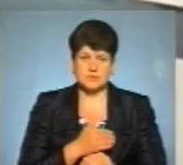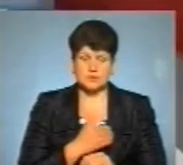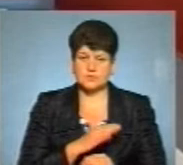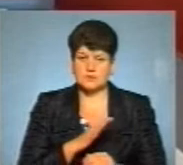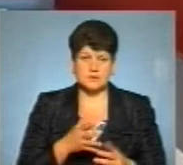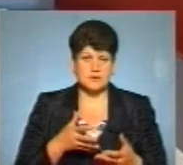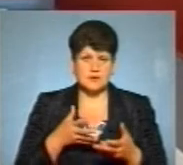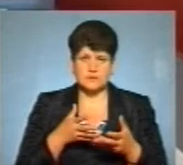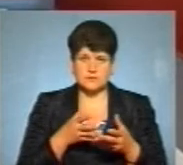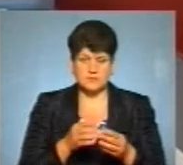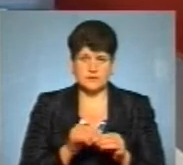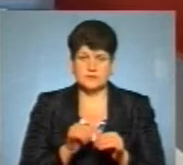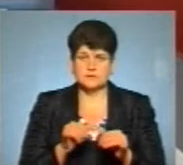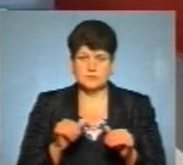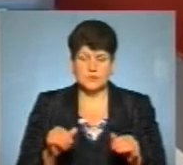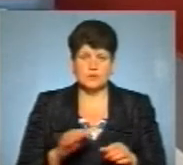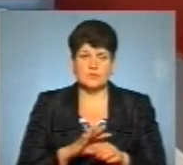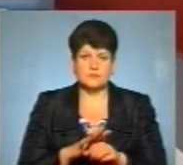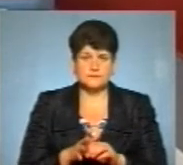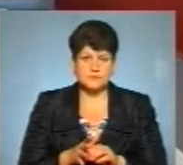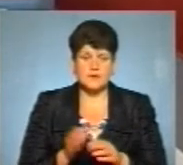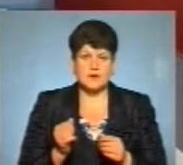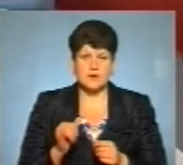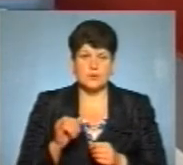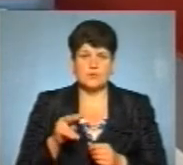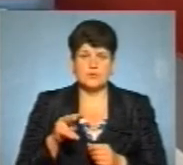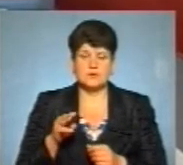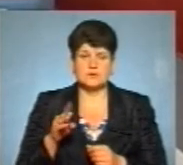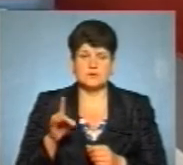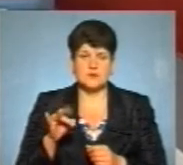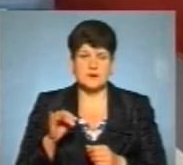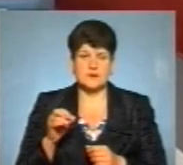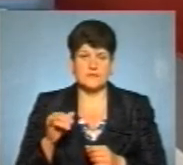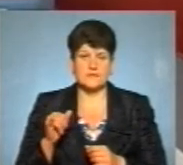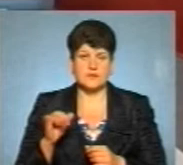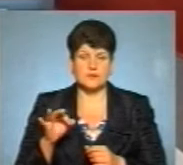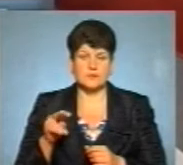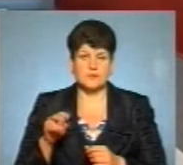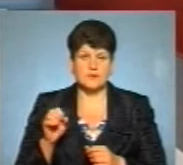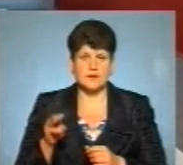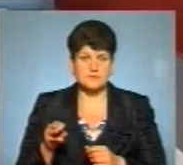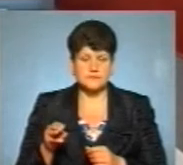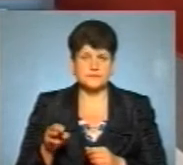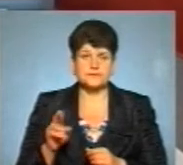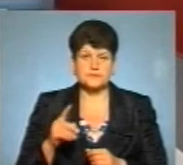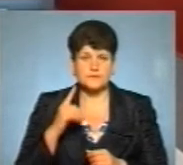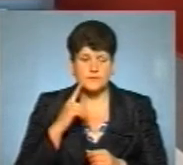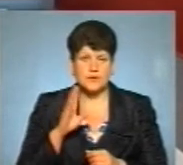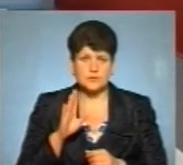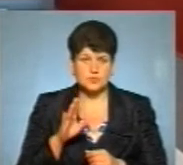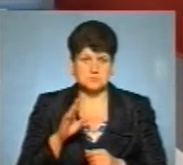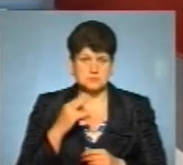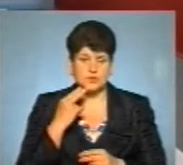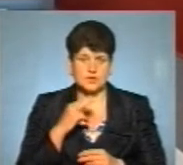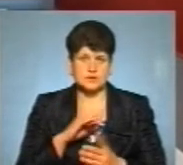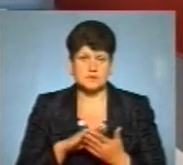впливає на поширення коронавірусу, але все ж таки ультрафіолет чи не очікувалося, зокрема, поліпшення ситуації в зв'язку з цим?